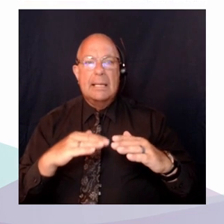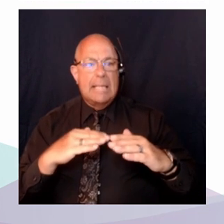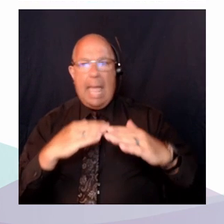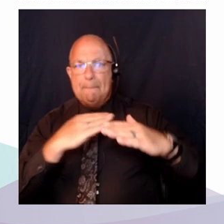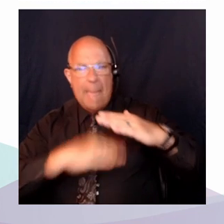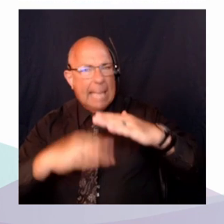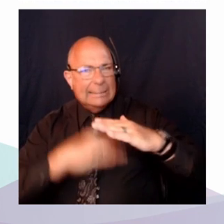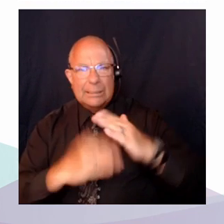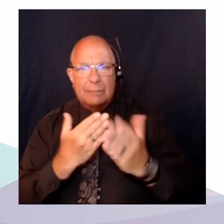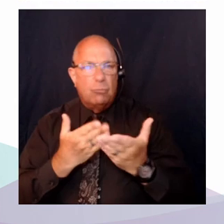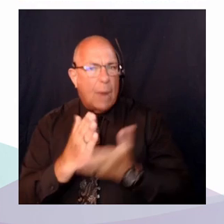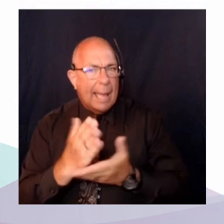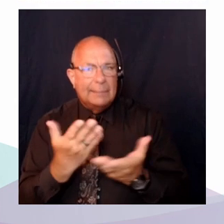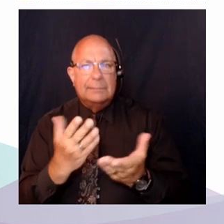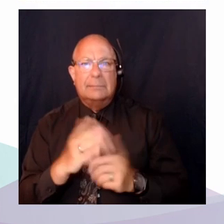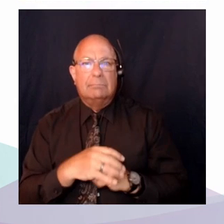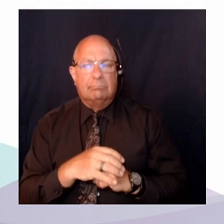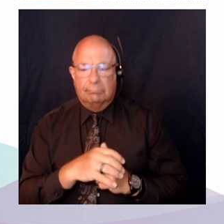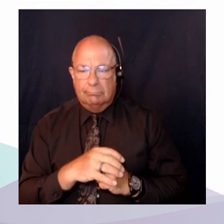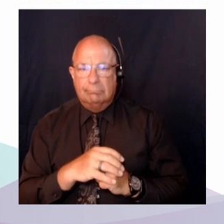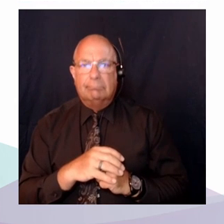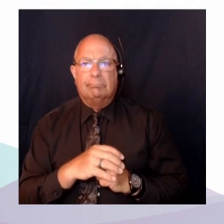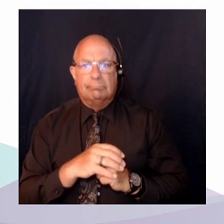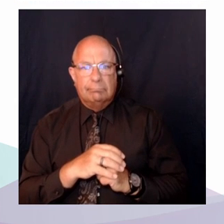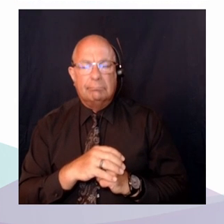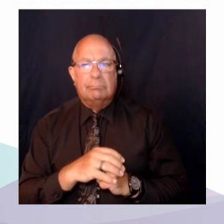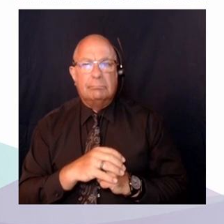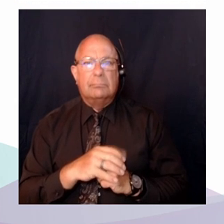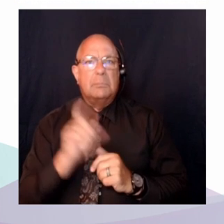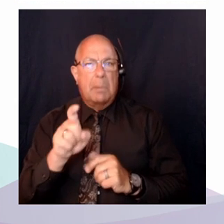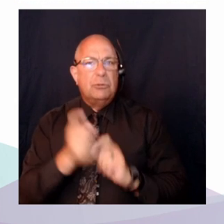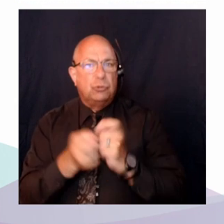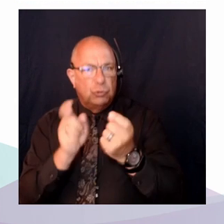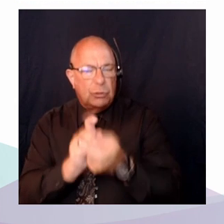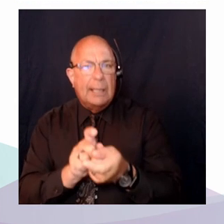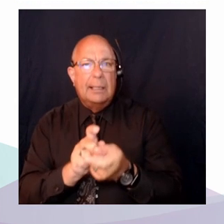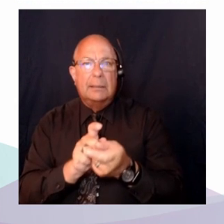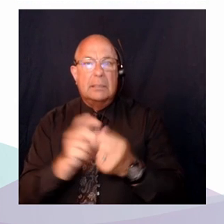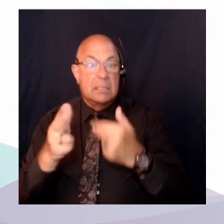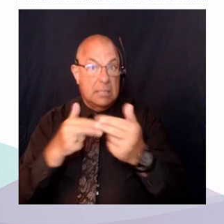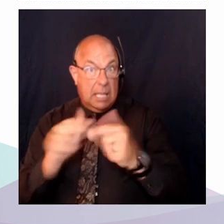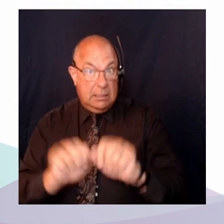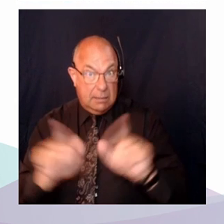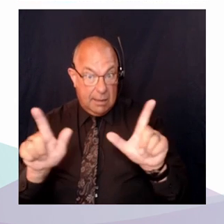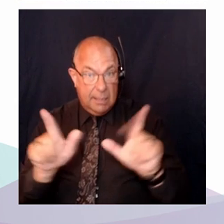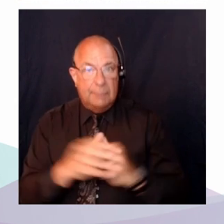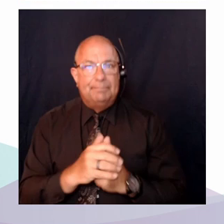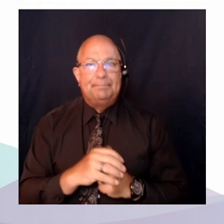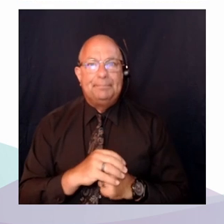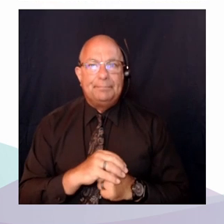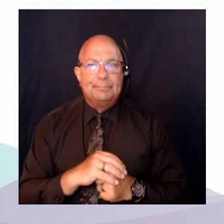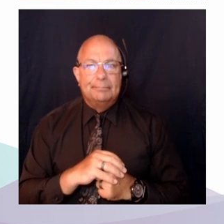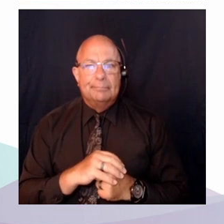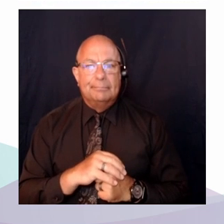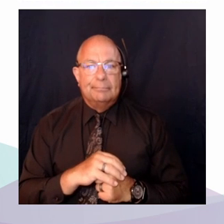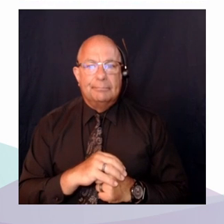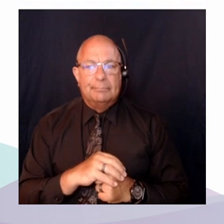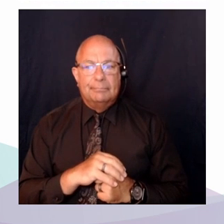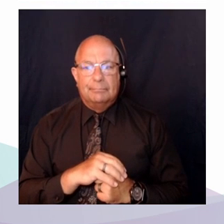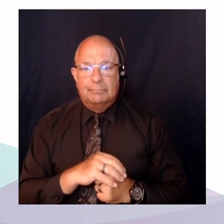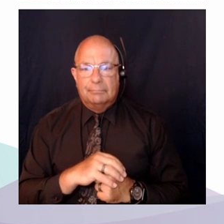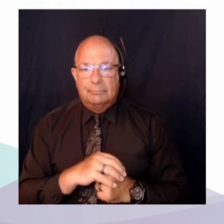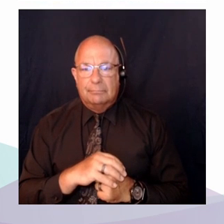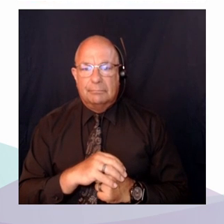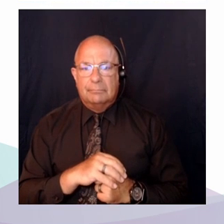On peut maintenant changer de diapo. Alors, bien sûr, lorsqu'on